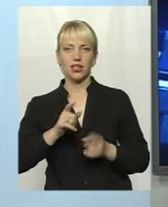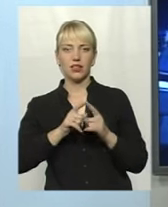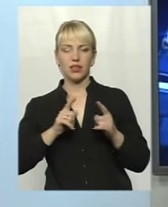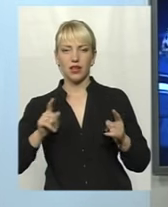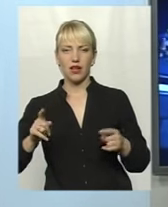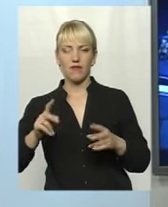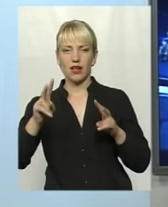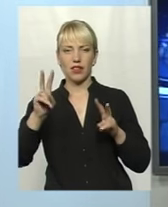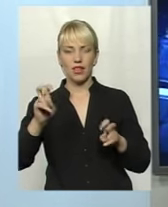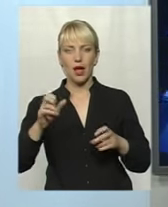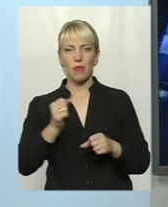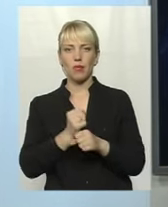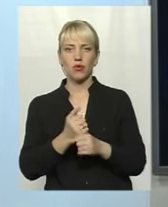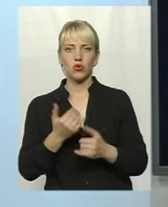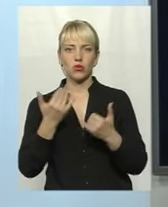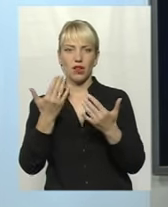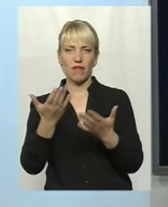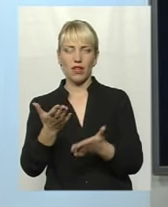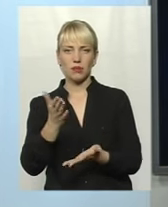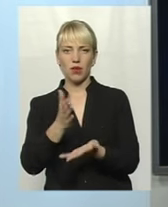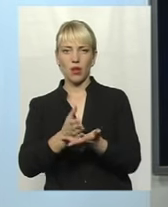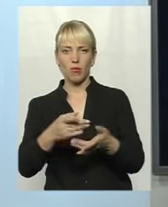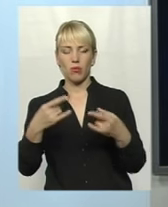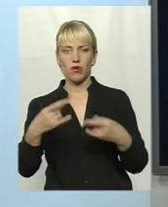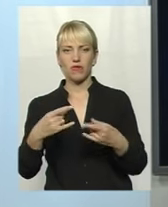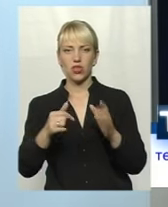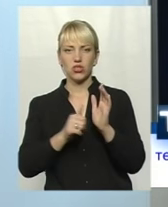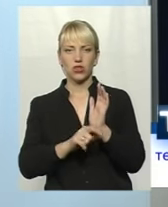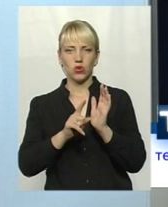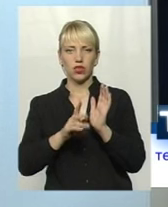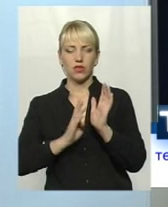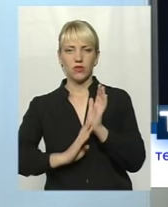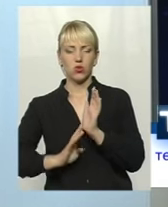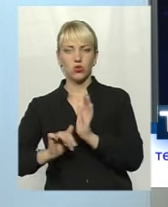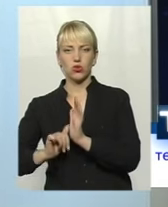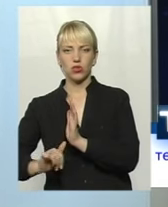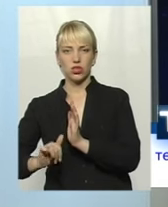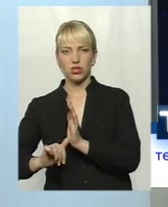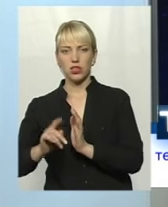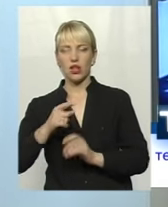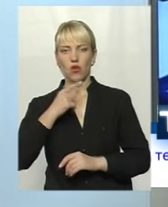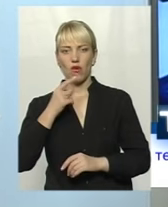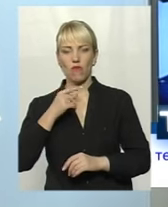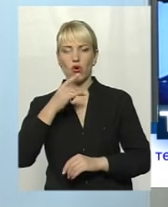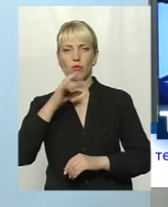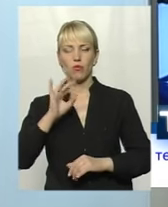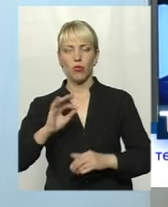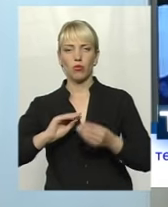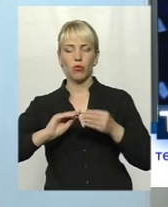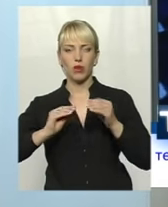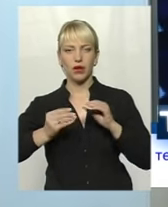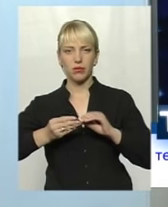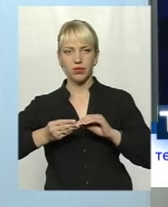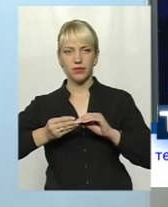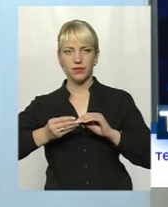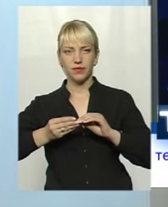передача тема, працюємо для вас у прямому ефірі 61-90-60. Говоримо сьогодні про проблеми